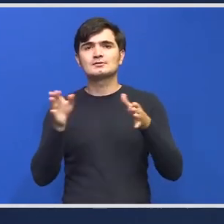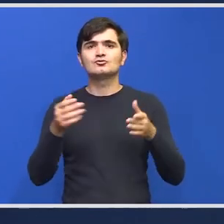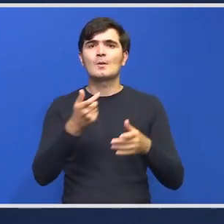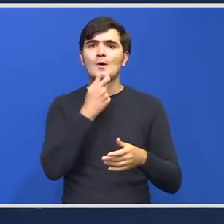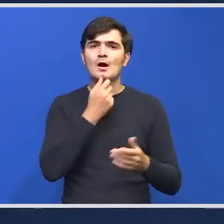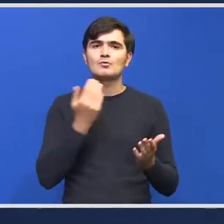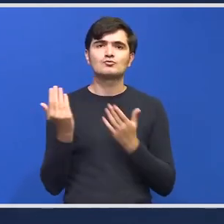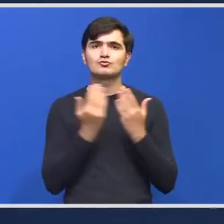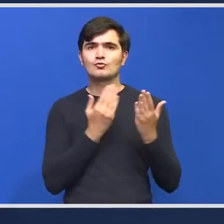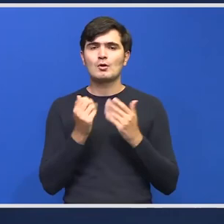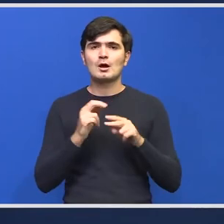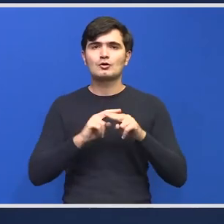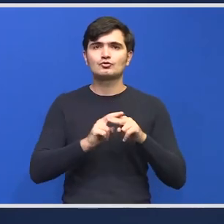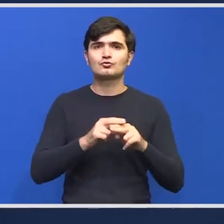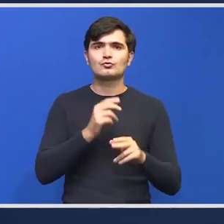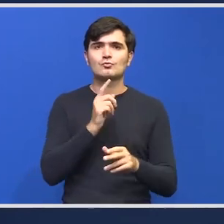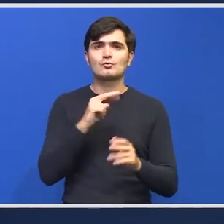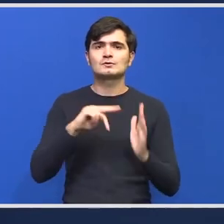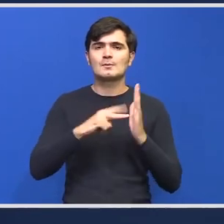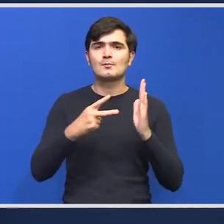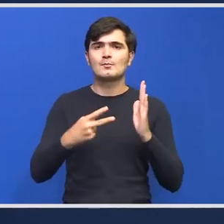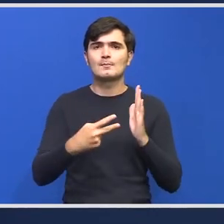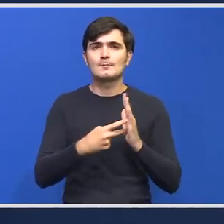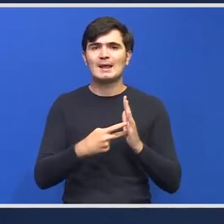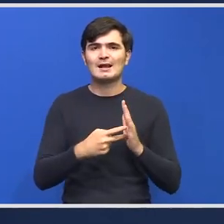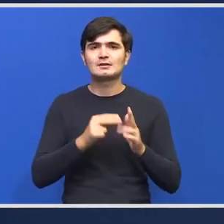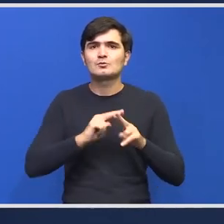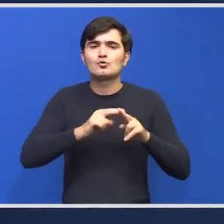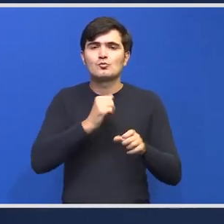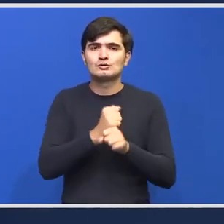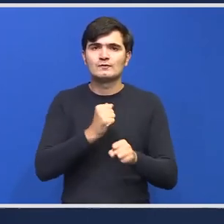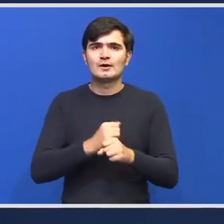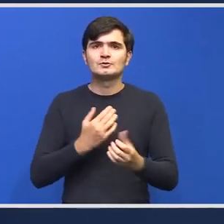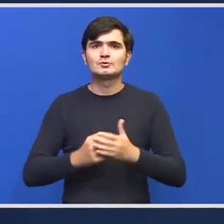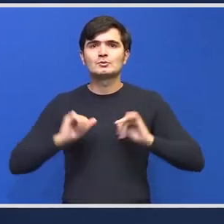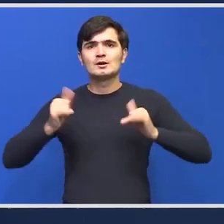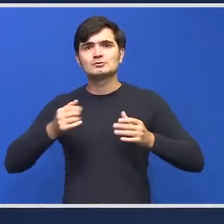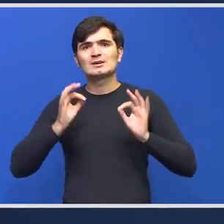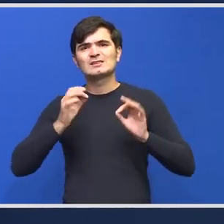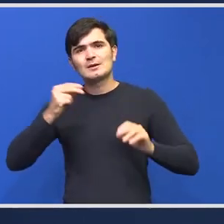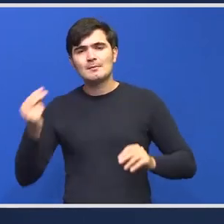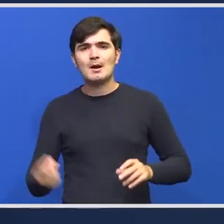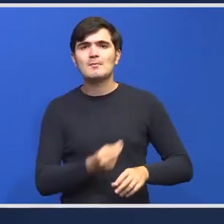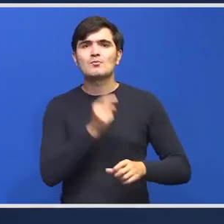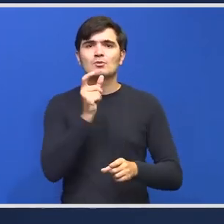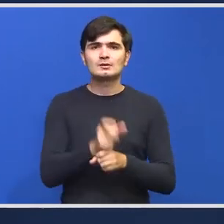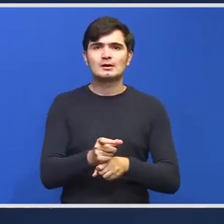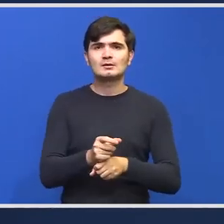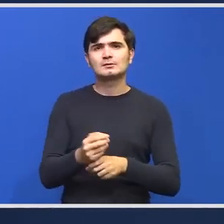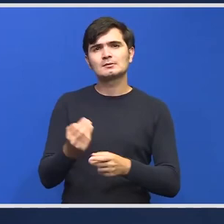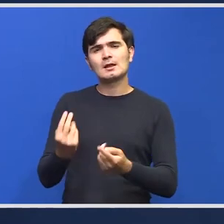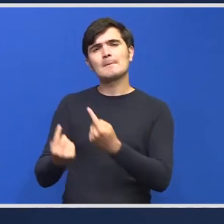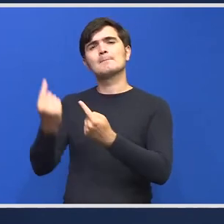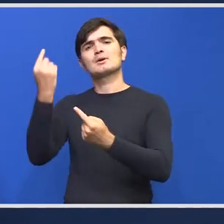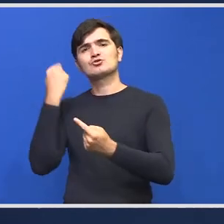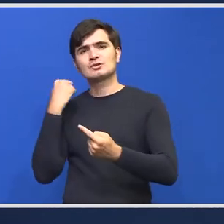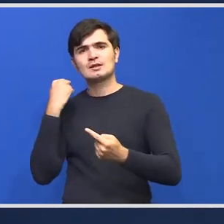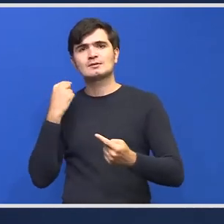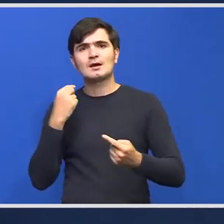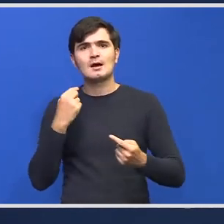anului școlar și cum anume se va proceda astfel încât situația să fie mai bună ca la precedentea